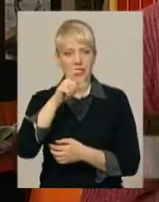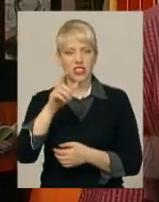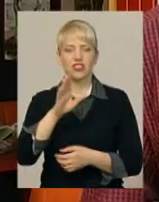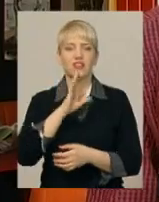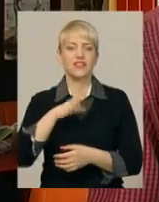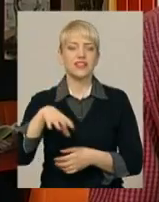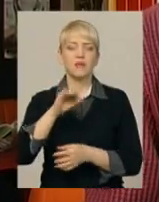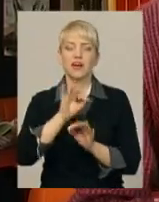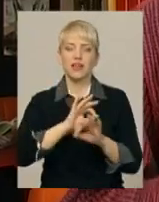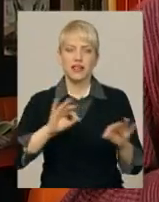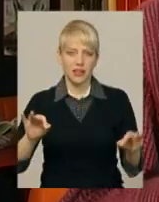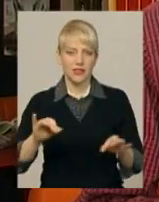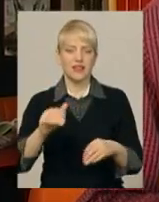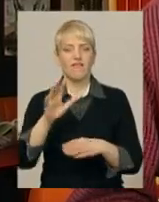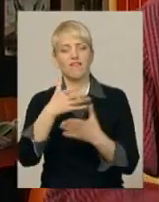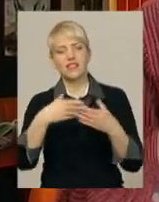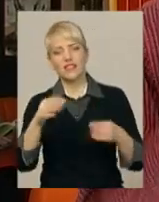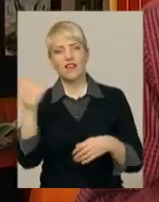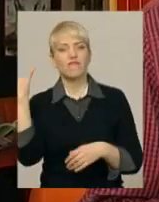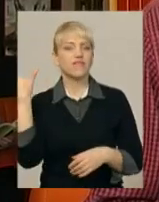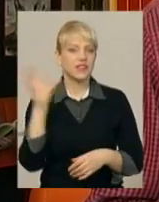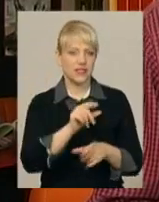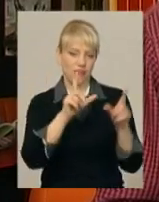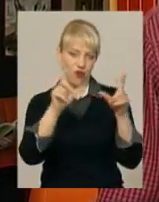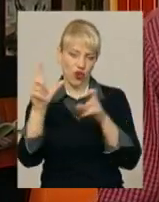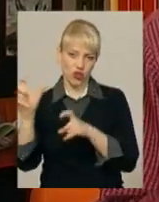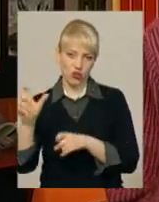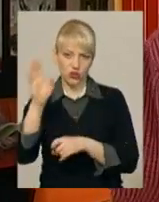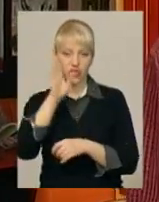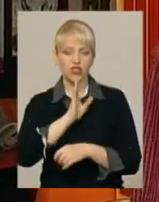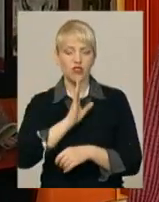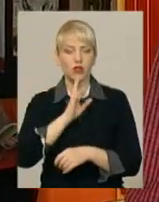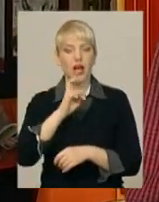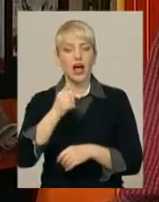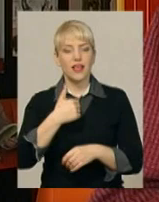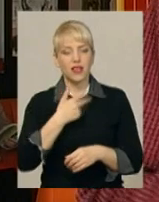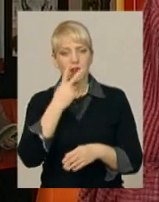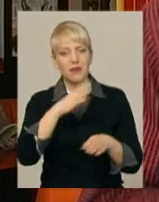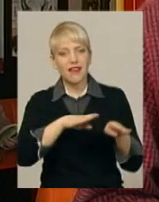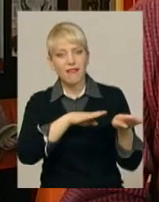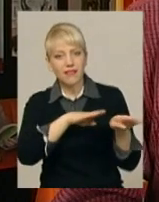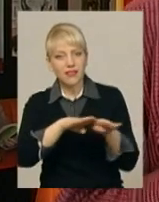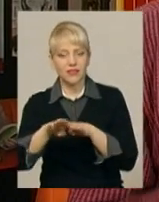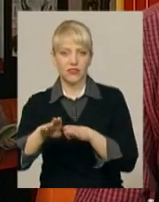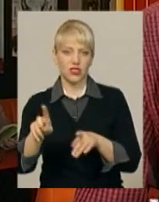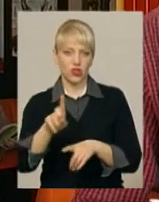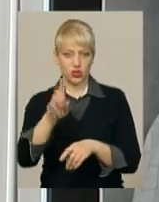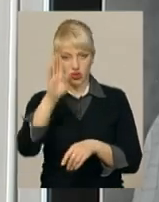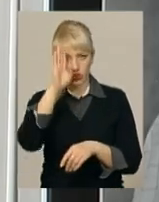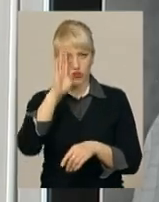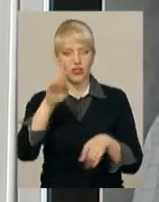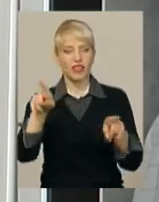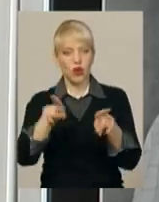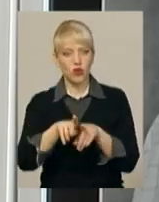всі фотографують жінок. Я хотів би була, щоб така певна гендерна рівність і вирівняти, показати, що у нас чоловіки теж є гарні.